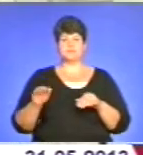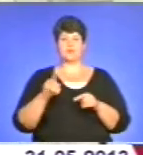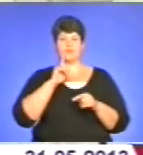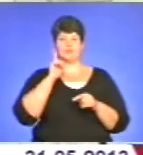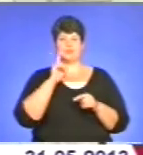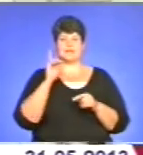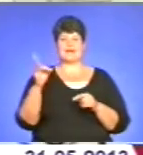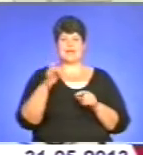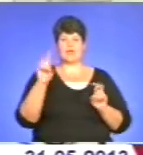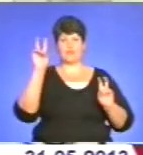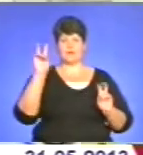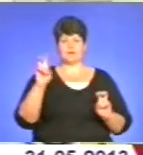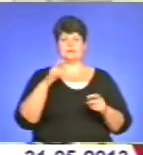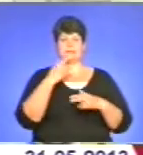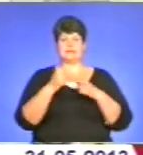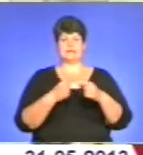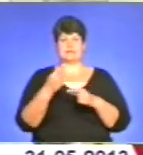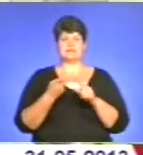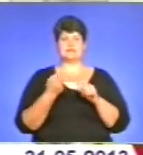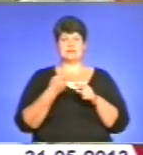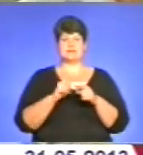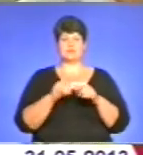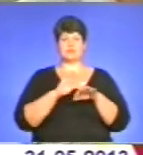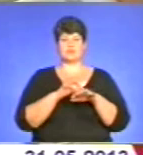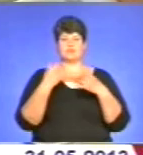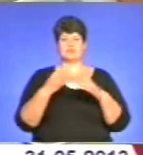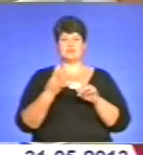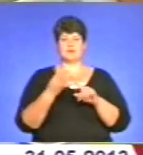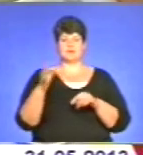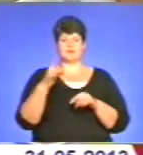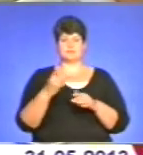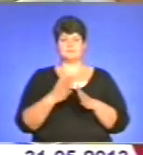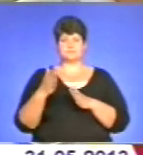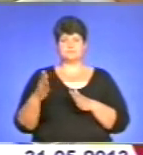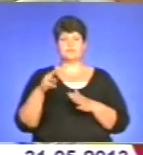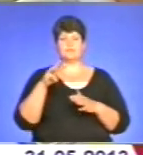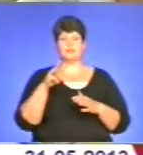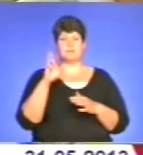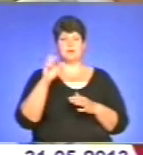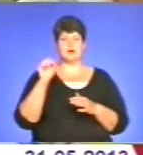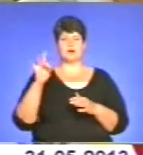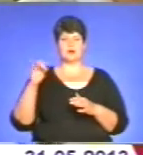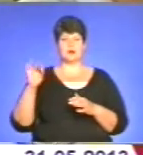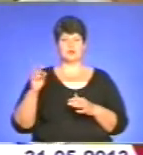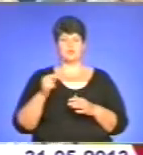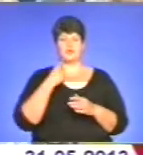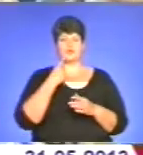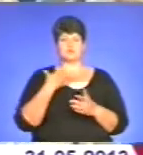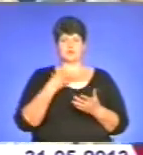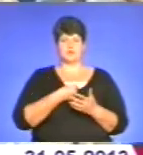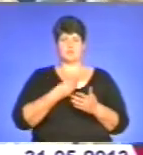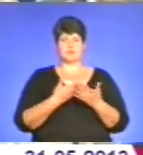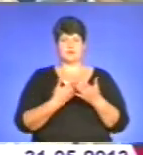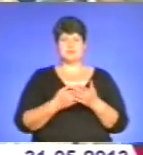традиція. Проводять акцію четвертий раз поспіль. Голова обласної організації Костянтин Баранов на власному прикладі доводить – ця